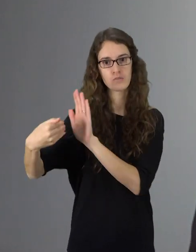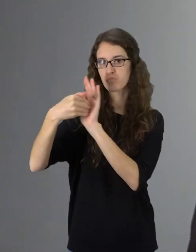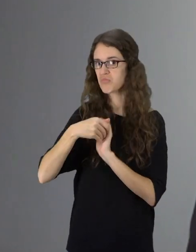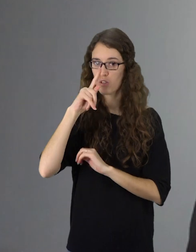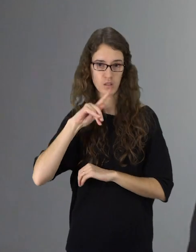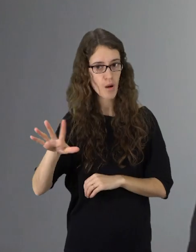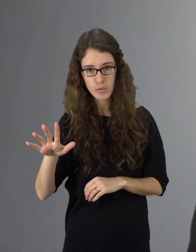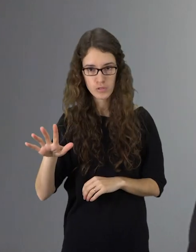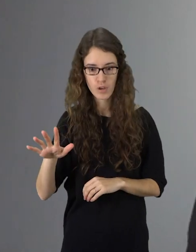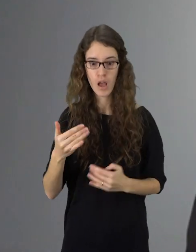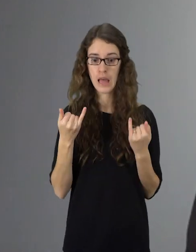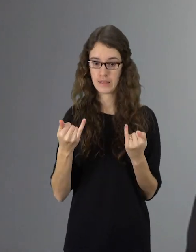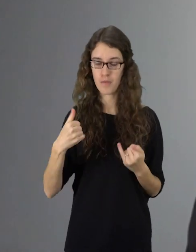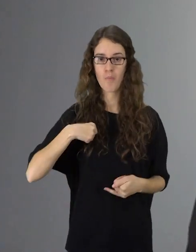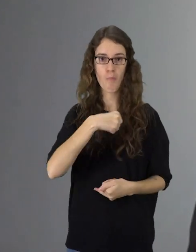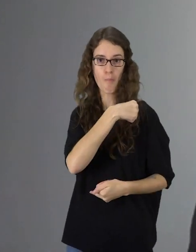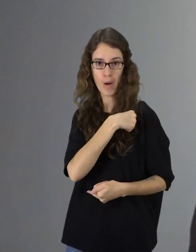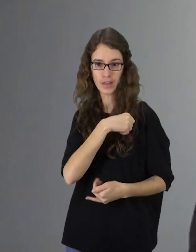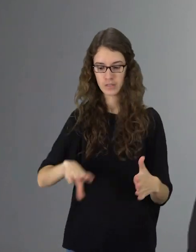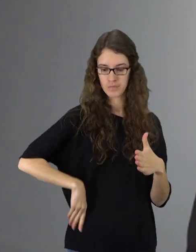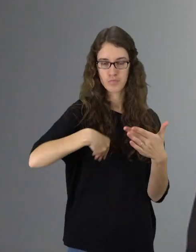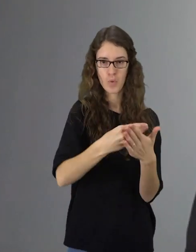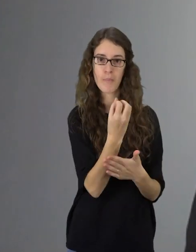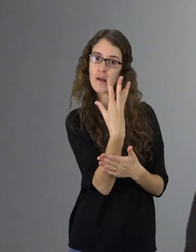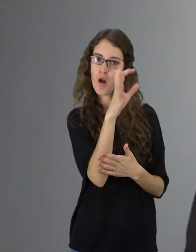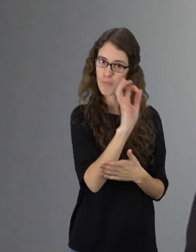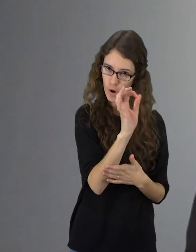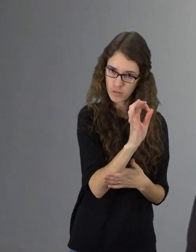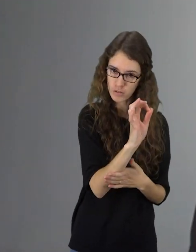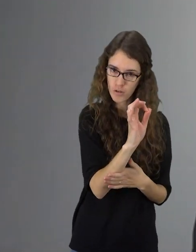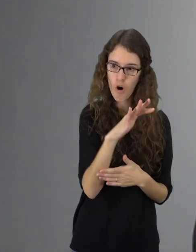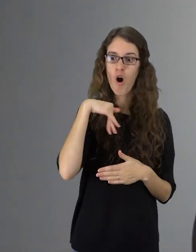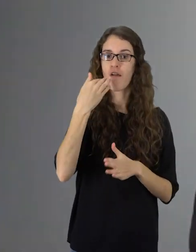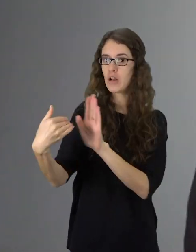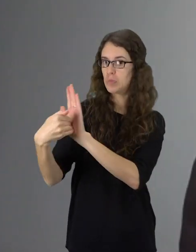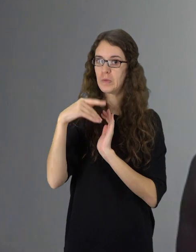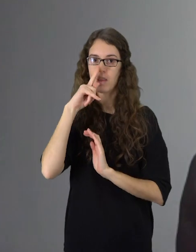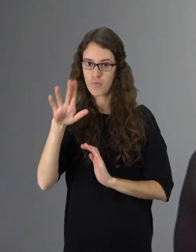reikės nebe 15 procentų, o visus 100 procentų. Ir vietoj dabar